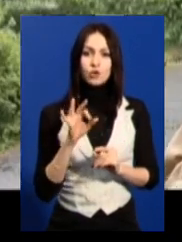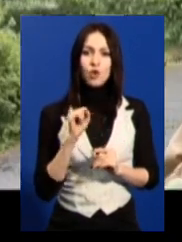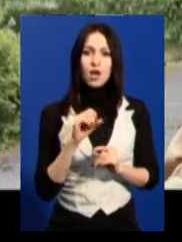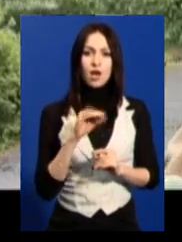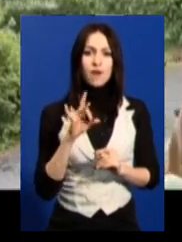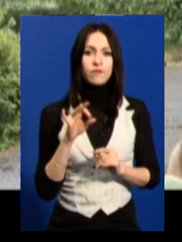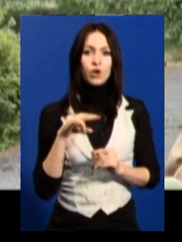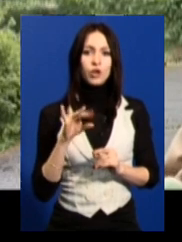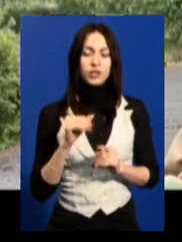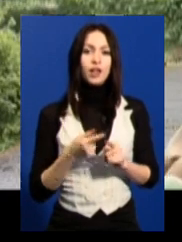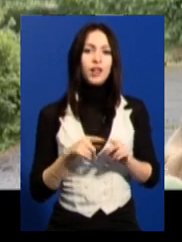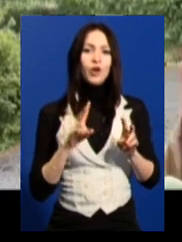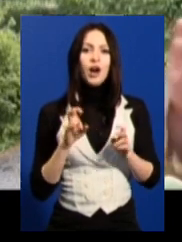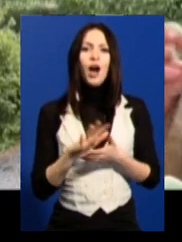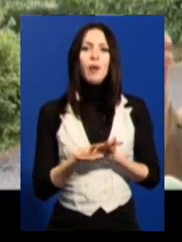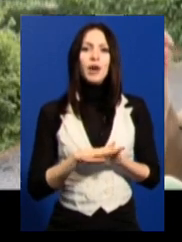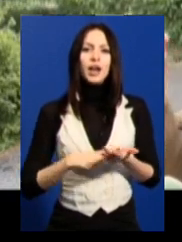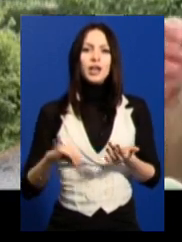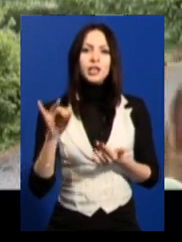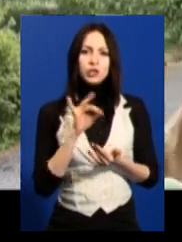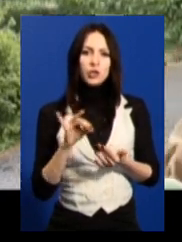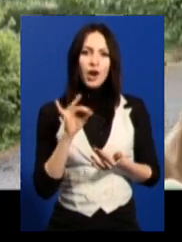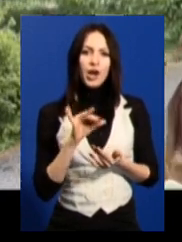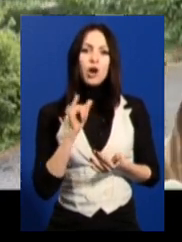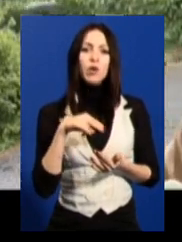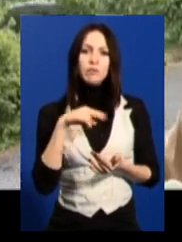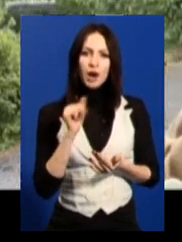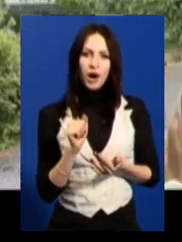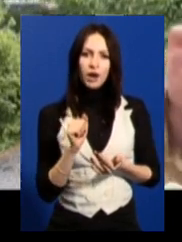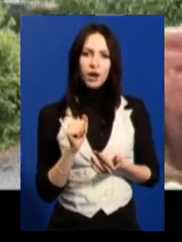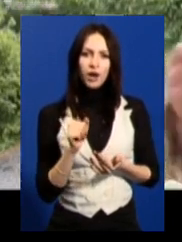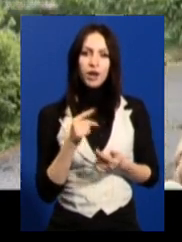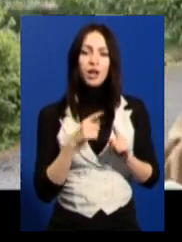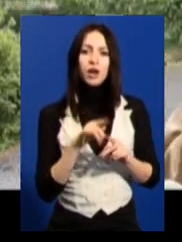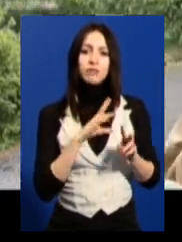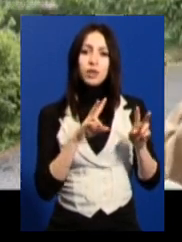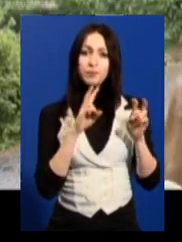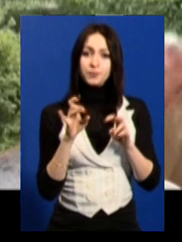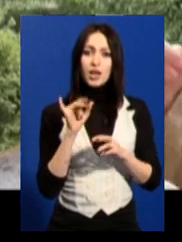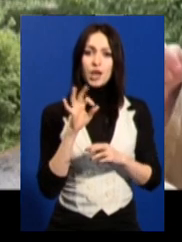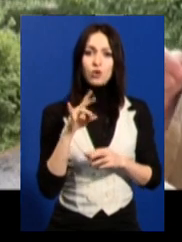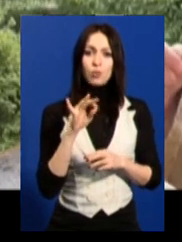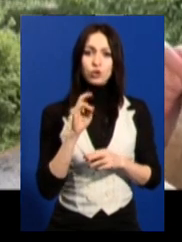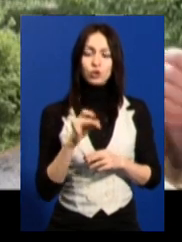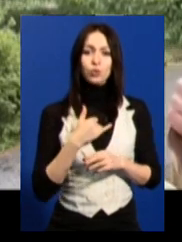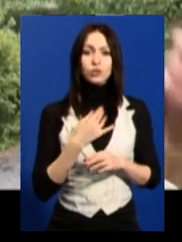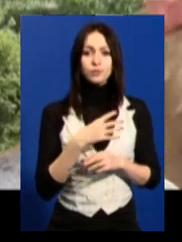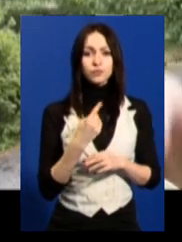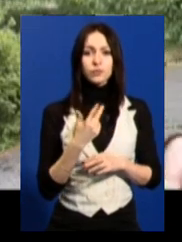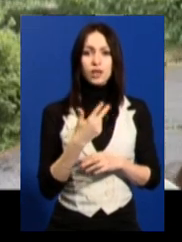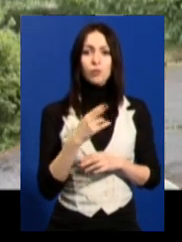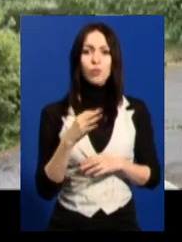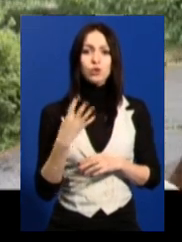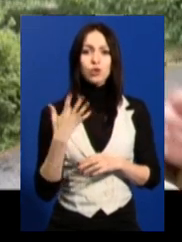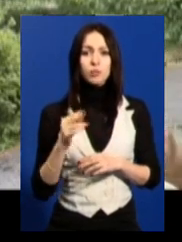Така собі продовження історії радіостанції УПА, власне, ходова назва була «Радіо Афродита». У нас 43-й по 45-й працювала,